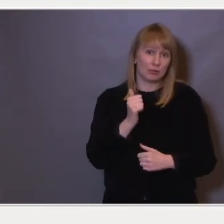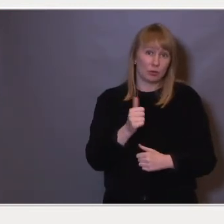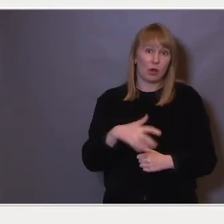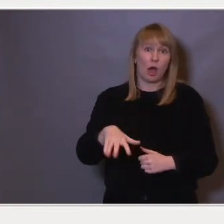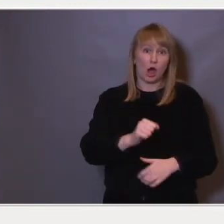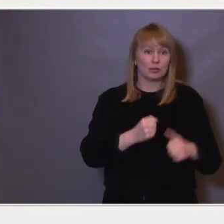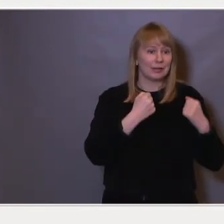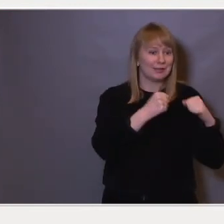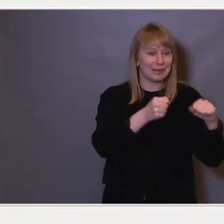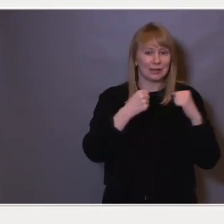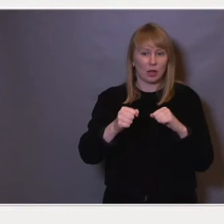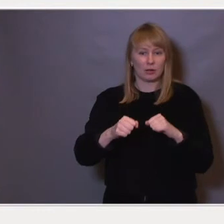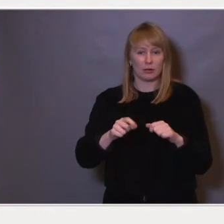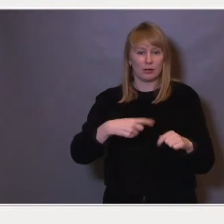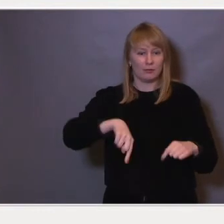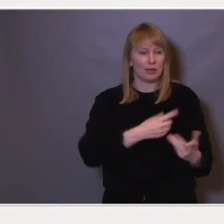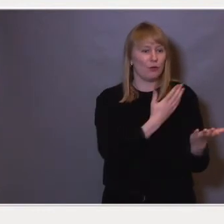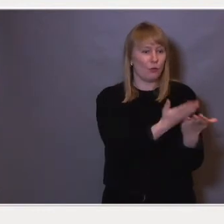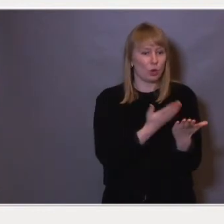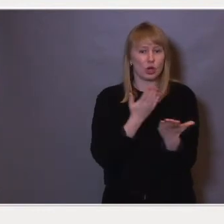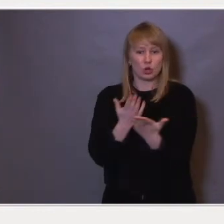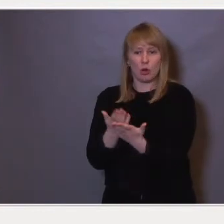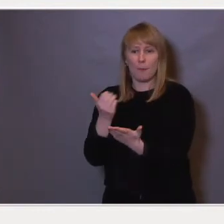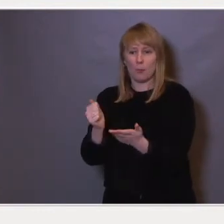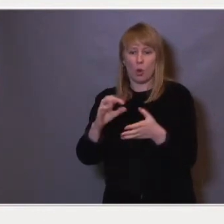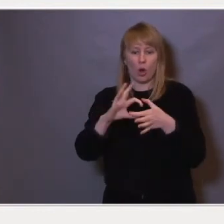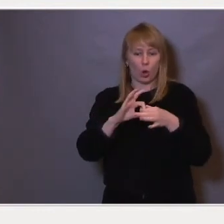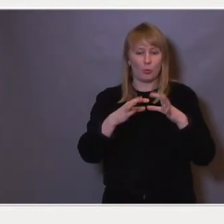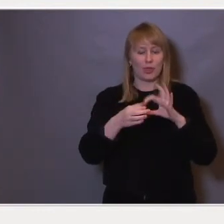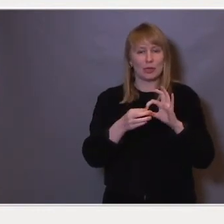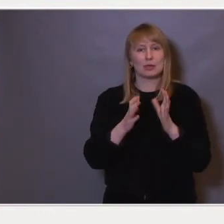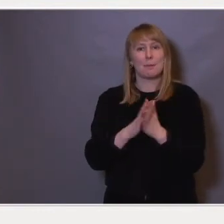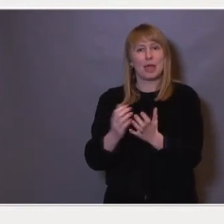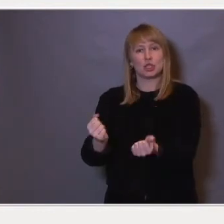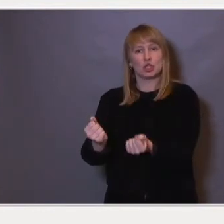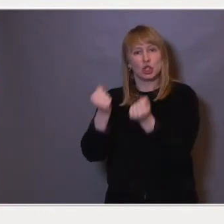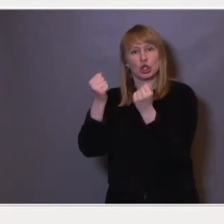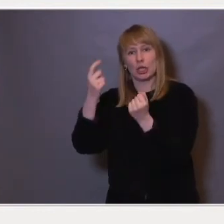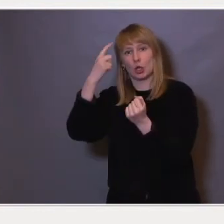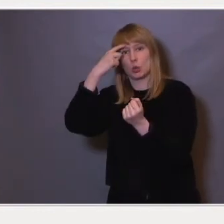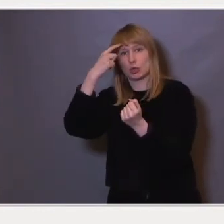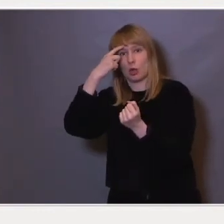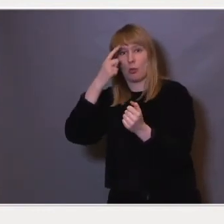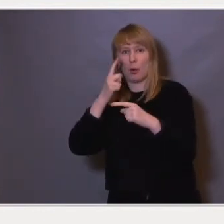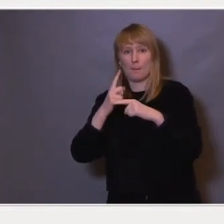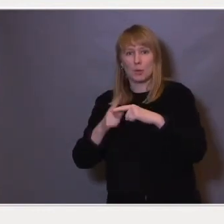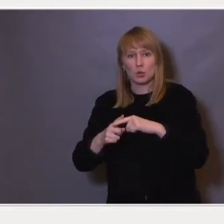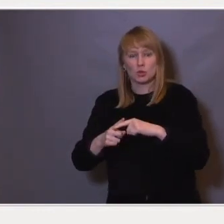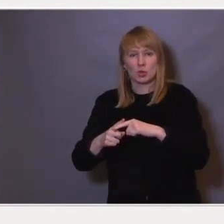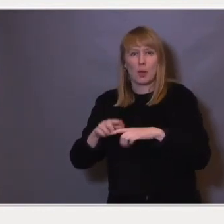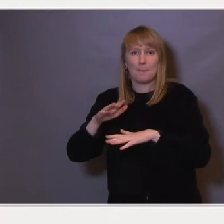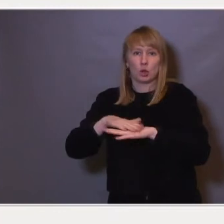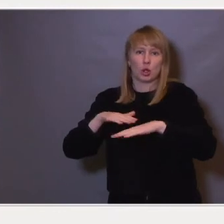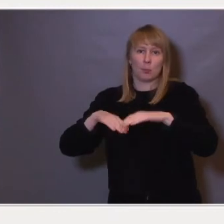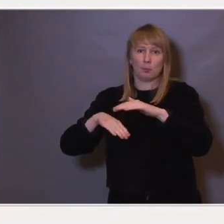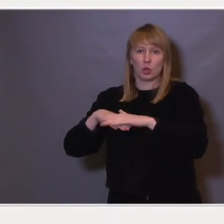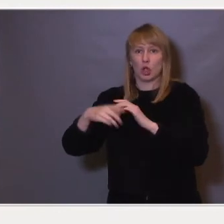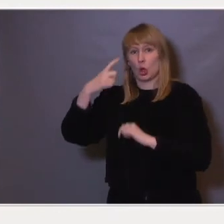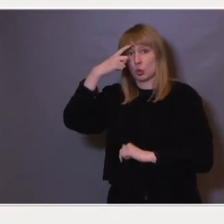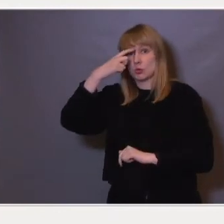alle tiltakene vi foreslår kombineres med en styrking av kunnskapen og bygging av et